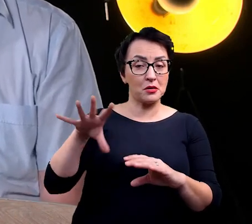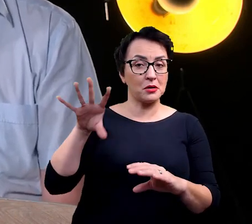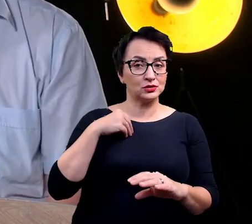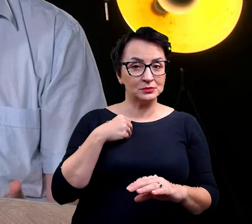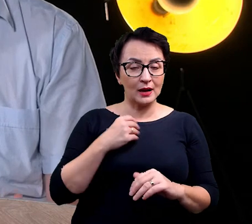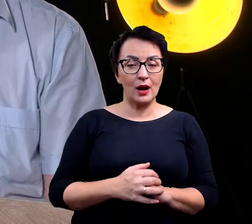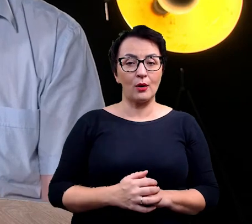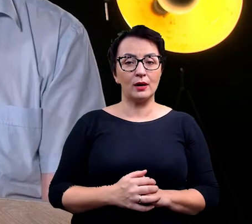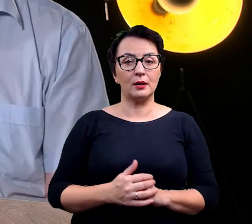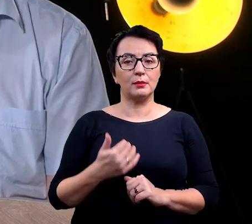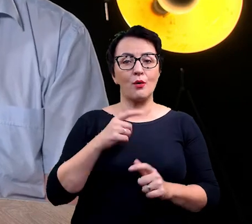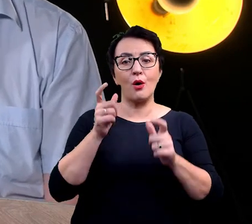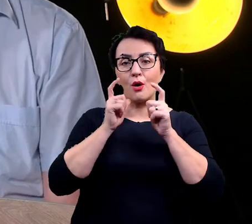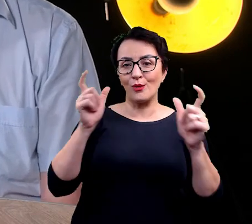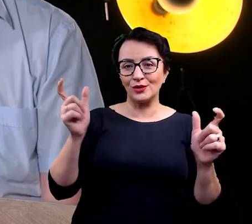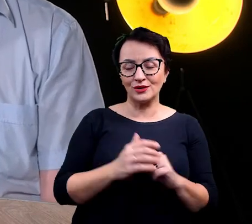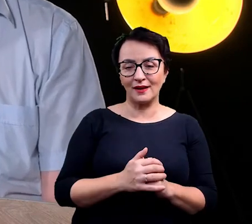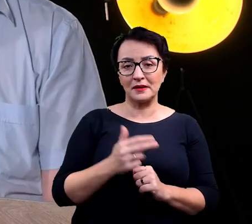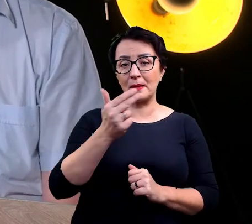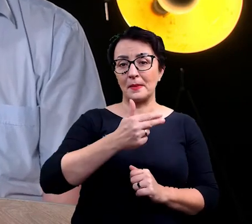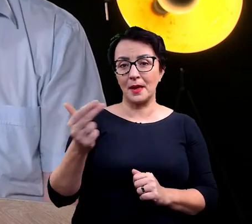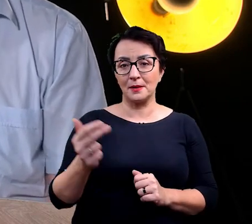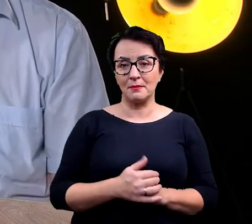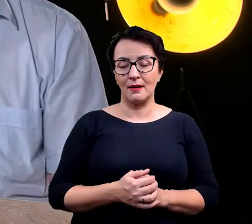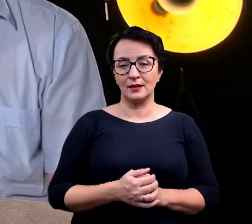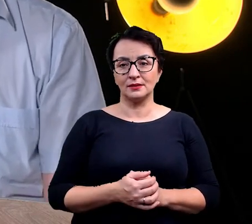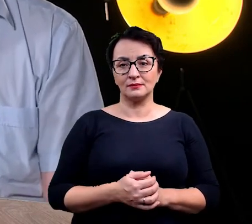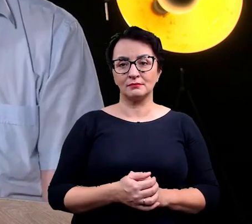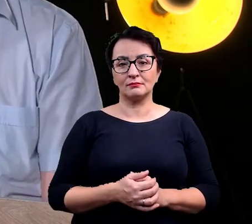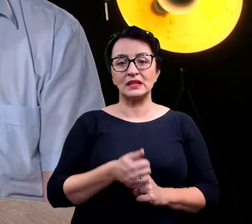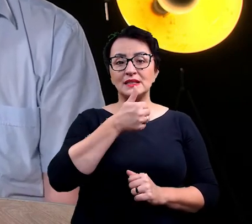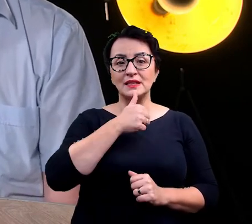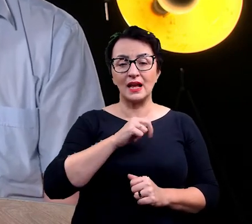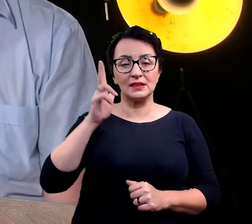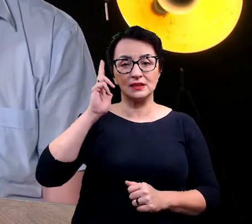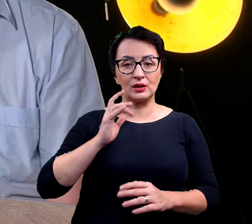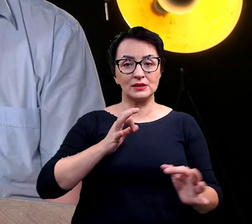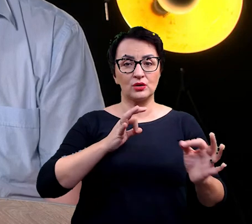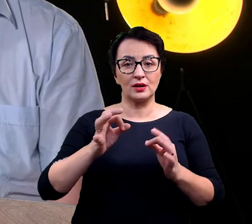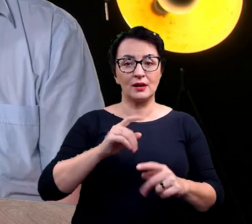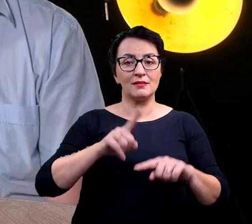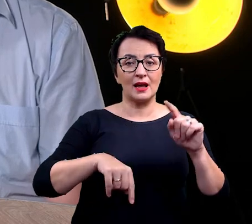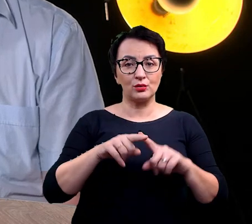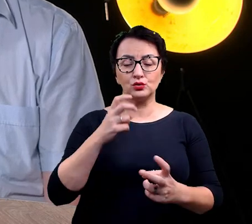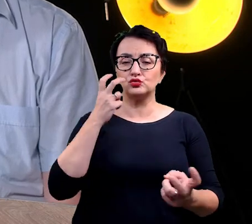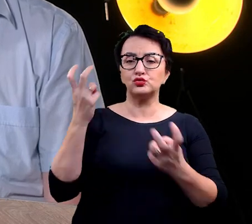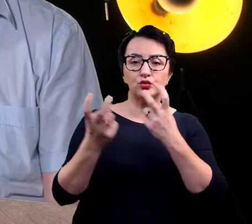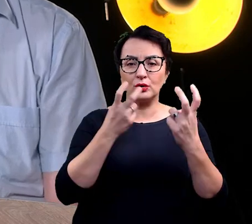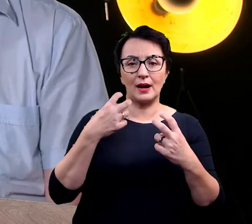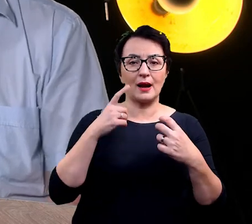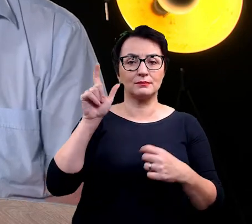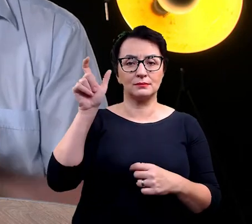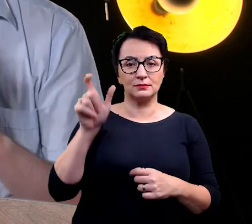ogłoszenie dotyczące tego, że w Islandzkim Instytucie Historii Naturalnej poszukują botanika. i